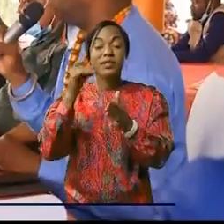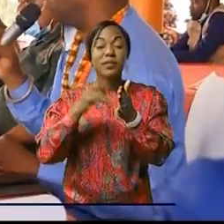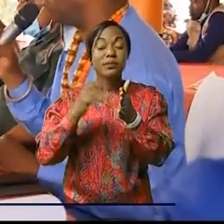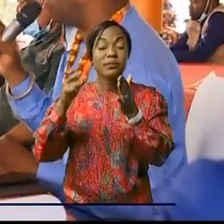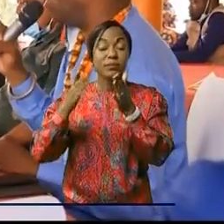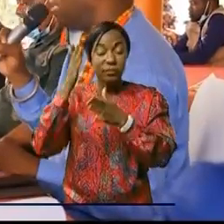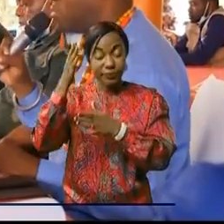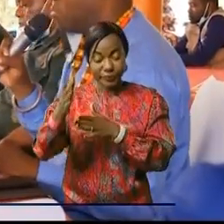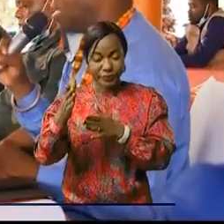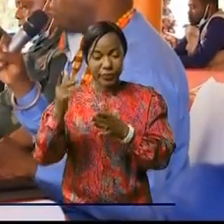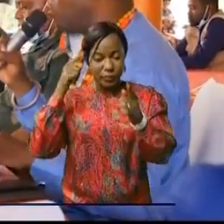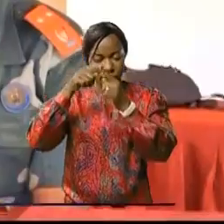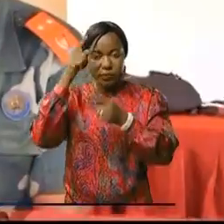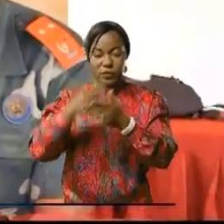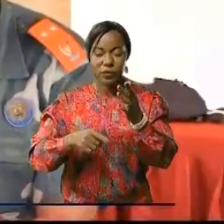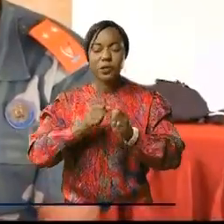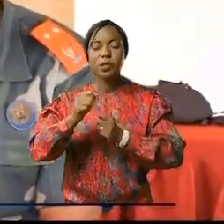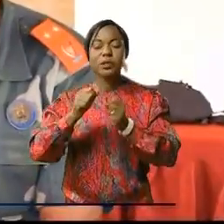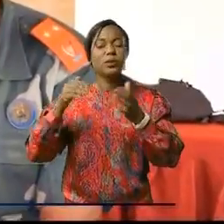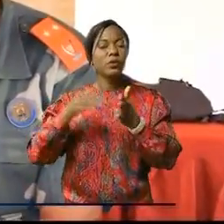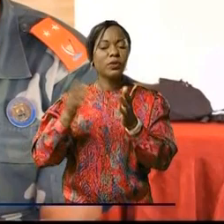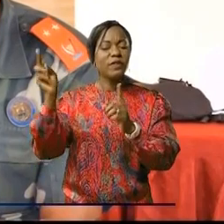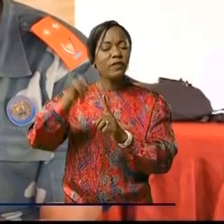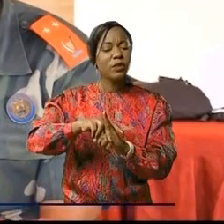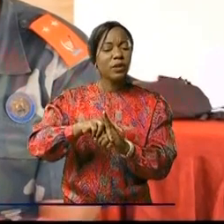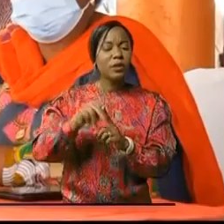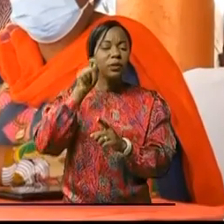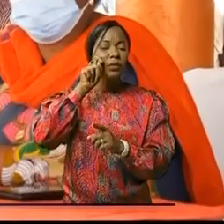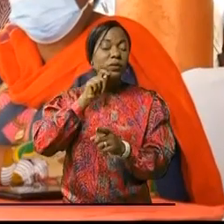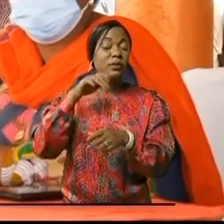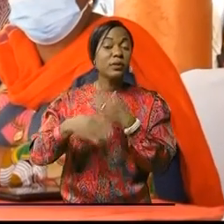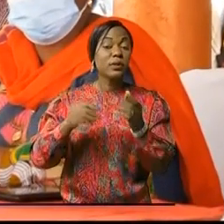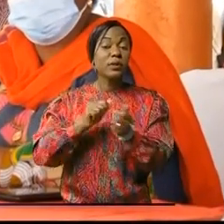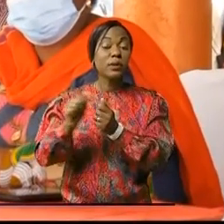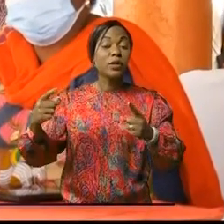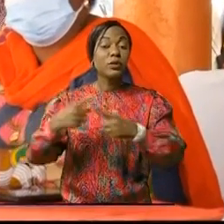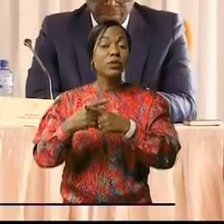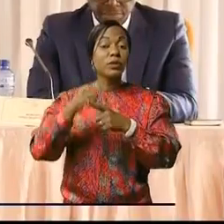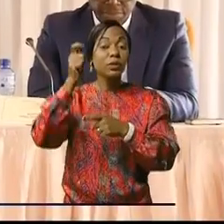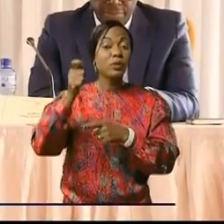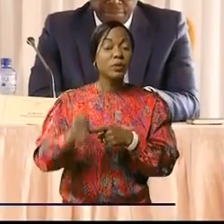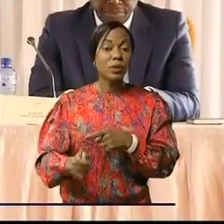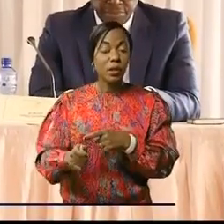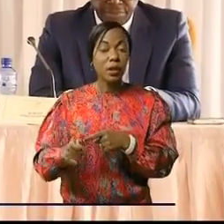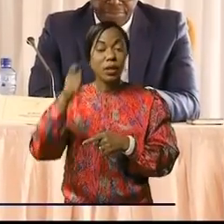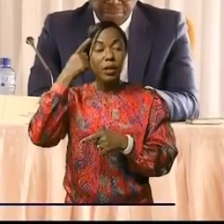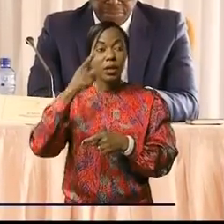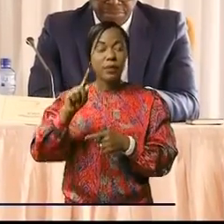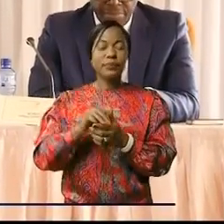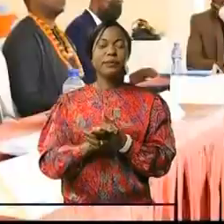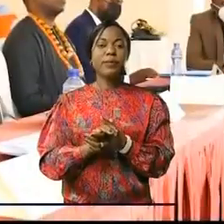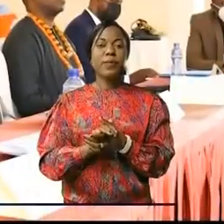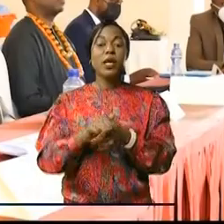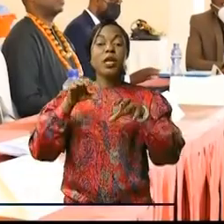en cours, poursuit un objectif. C'est lutter contre les violences sexuelles liées aux conflits et militaires pour le délisting